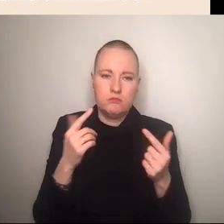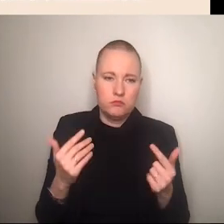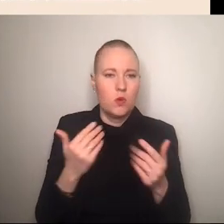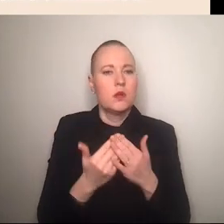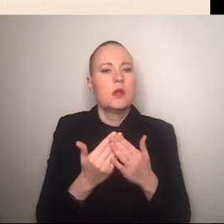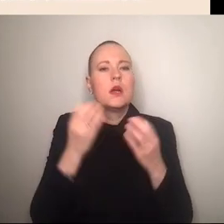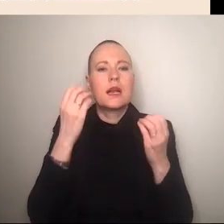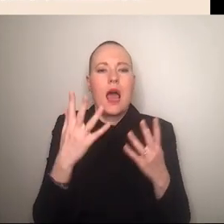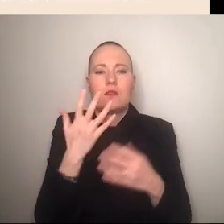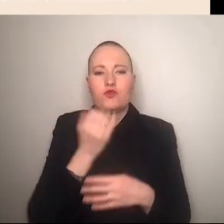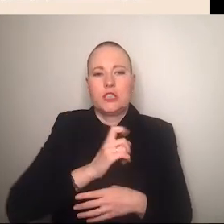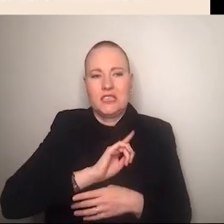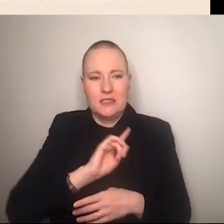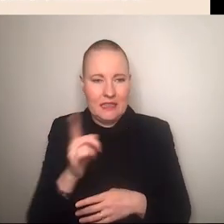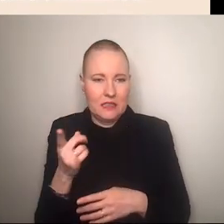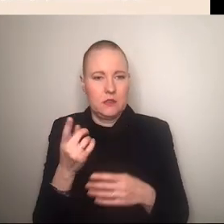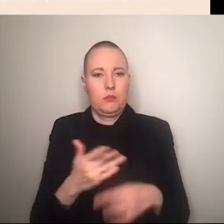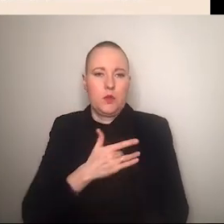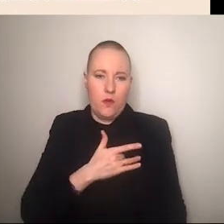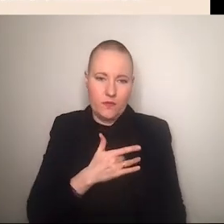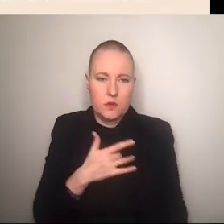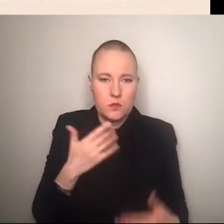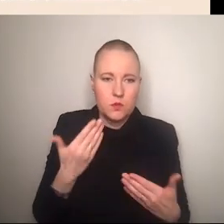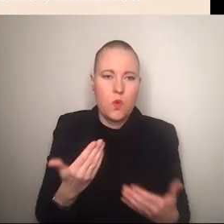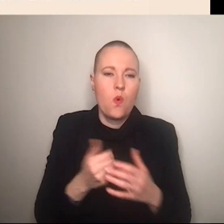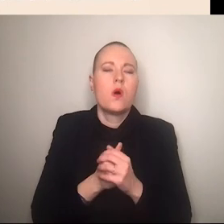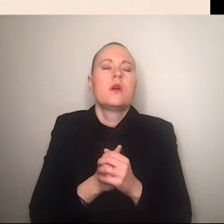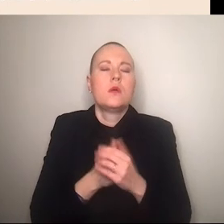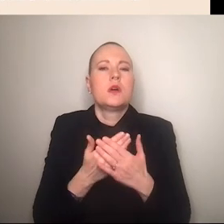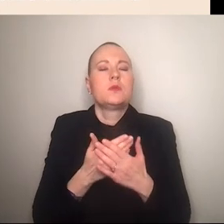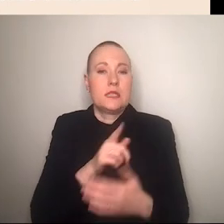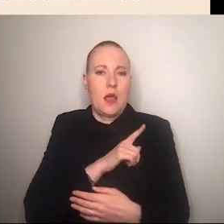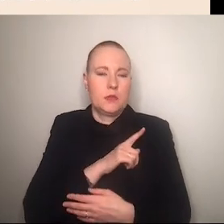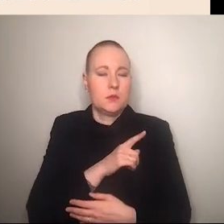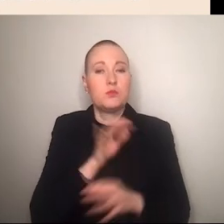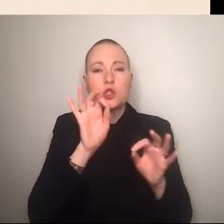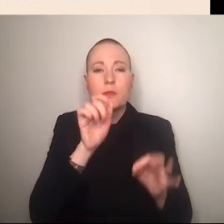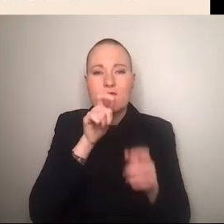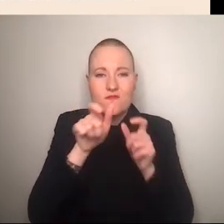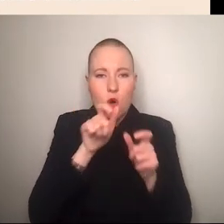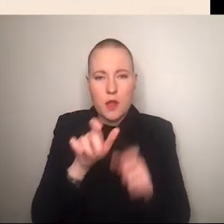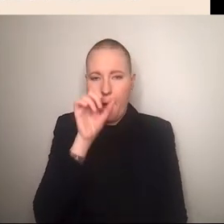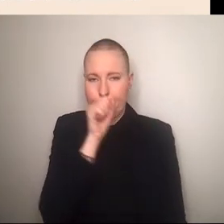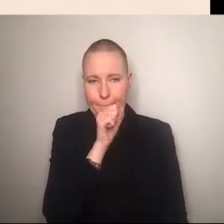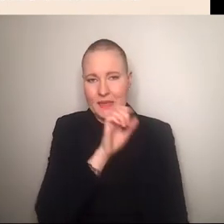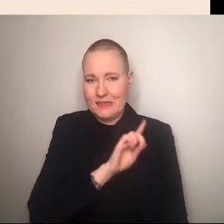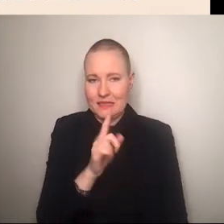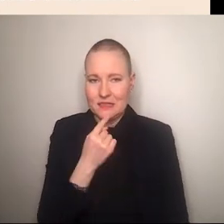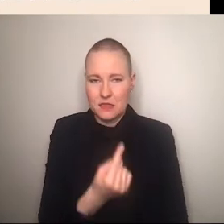antifeministischen influencerinnen aber eben auch bei denen also zum beispiel durch eine selbstsensur weil beispielsweise tik tok bestimmte